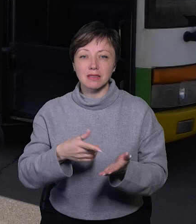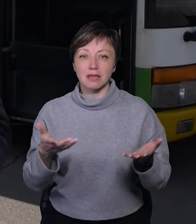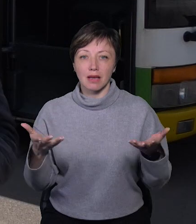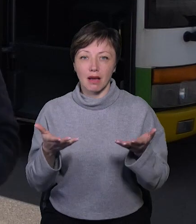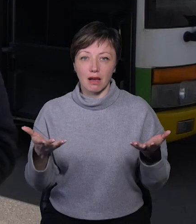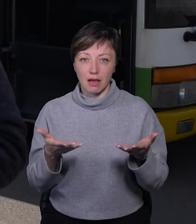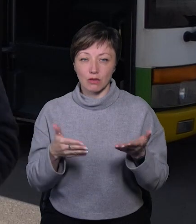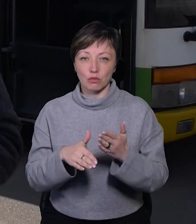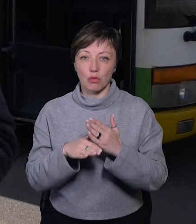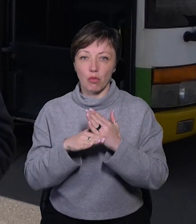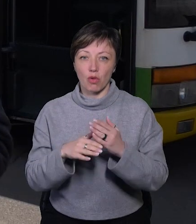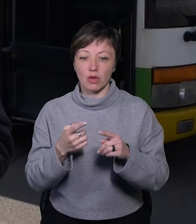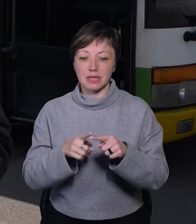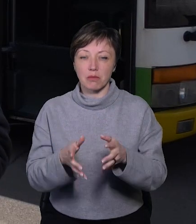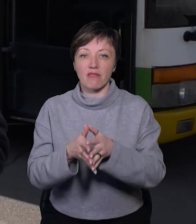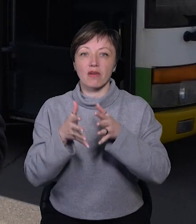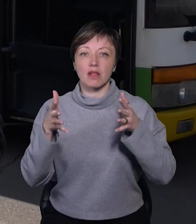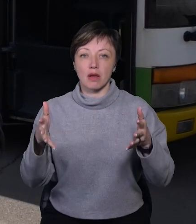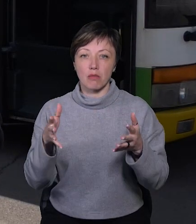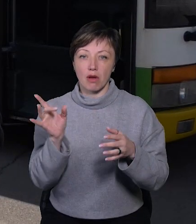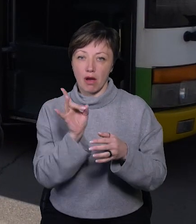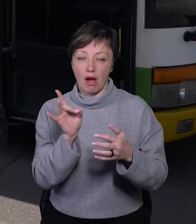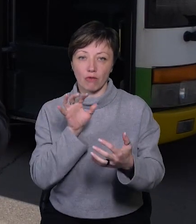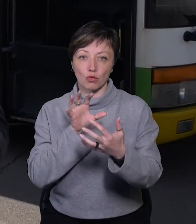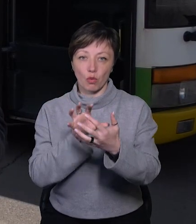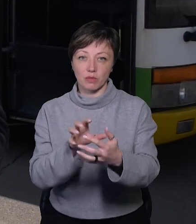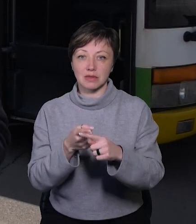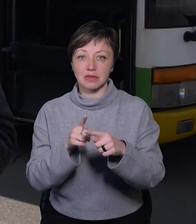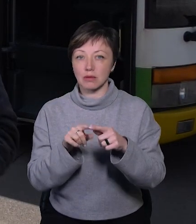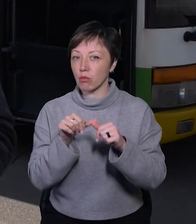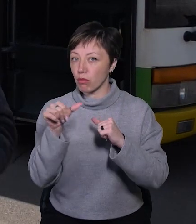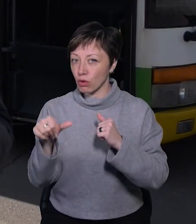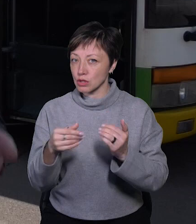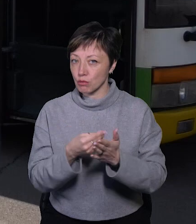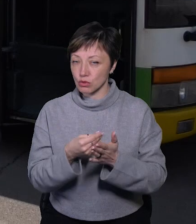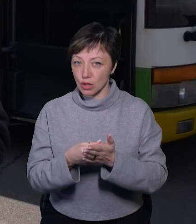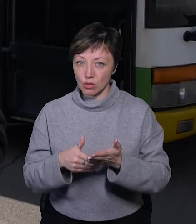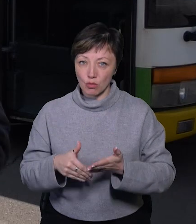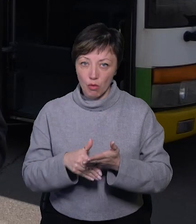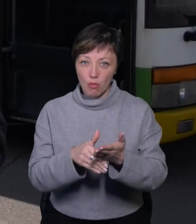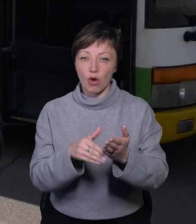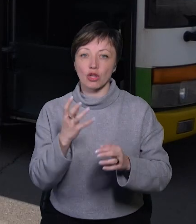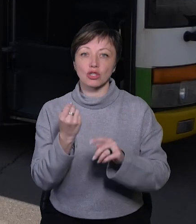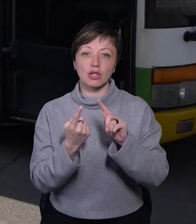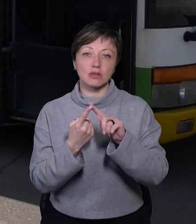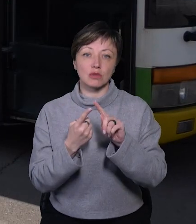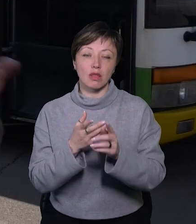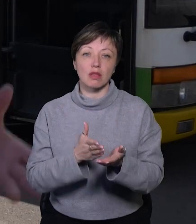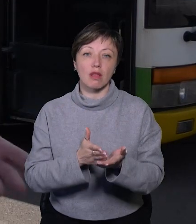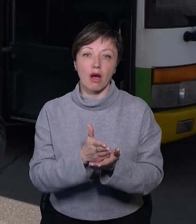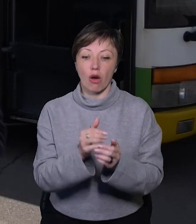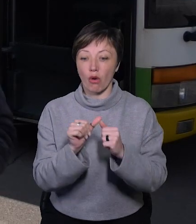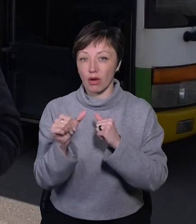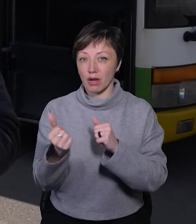яке допомогло нам цими великогабаритними автобусами. По суті, це позабюджетна допомога, це ще один з напрямків нашої роботи. Окрім